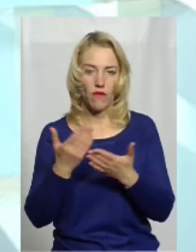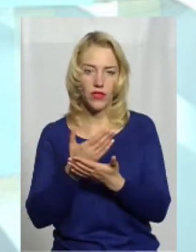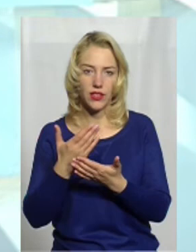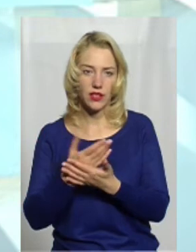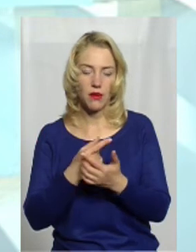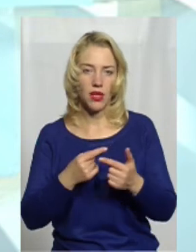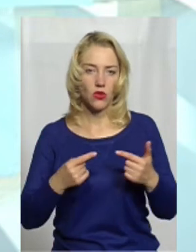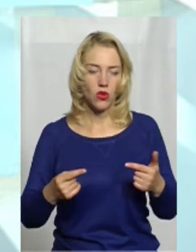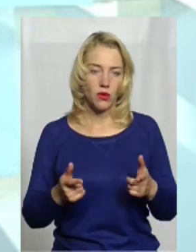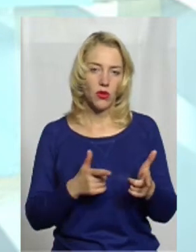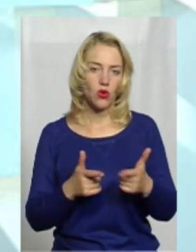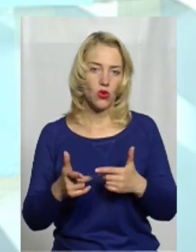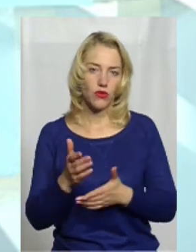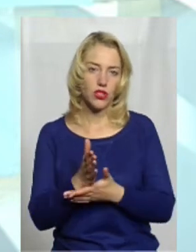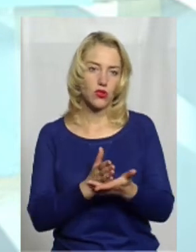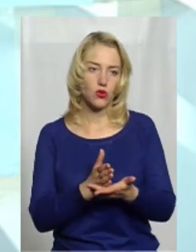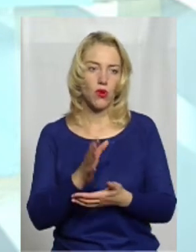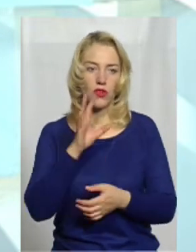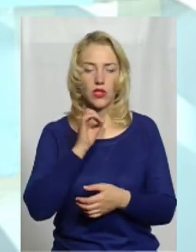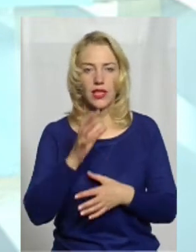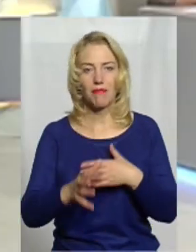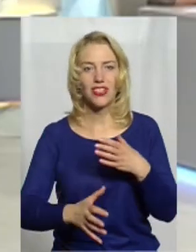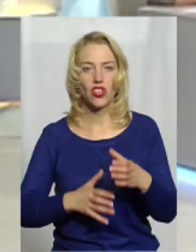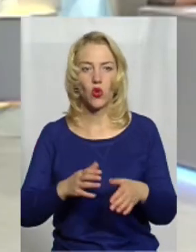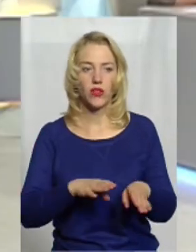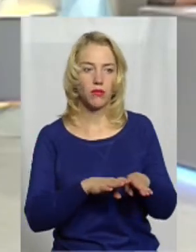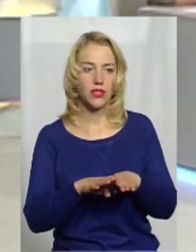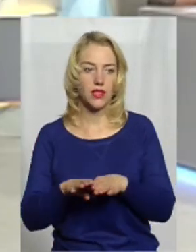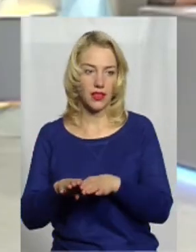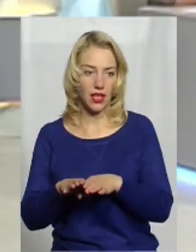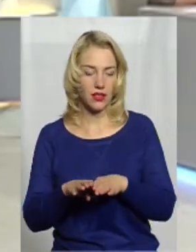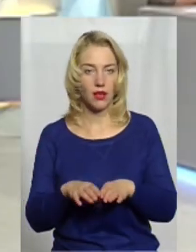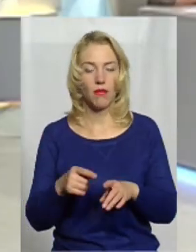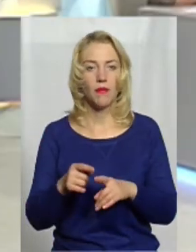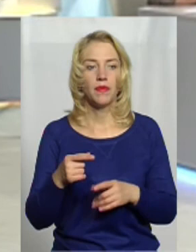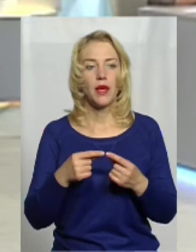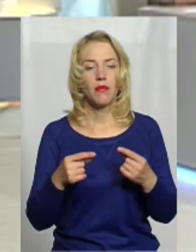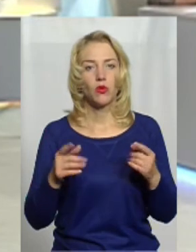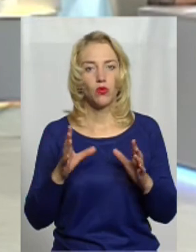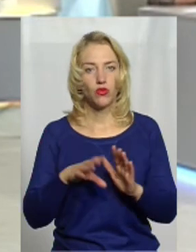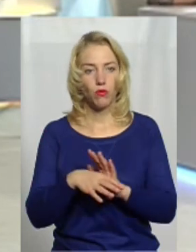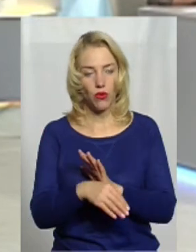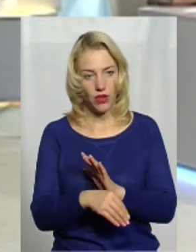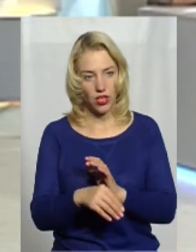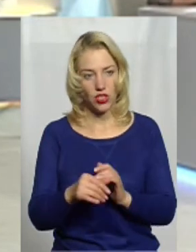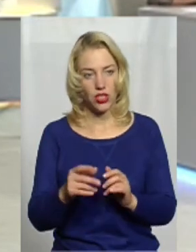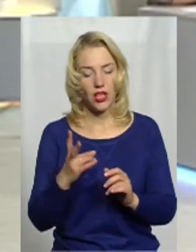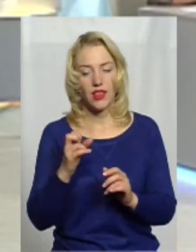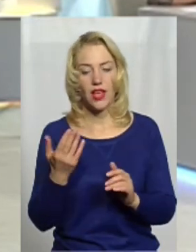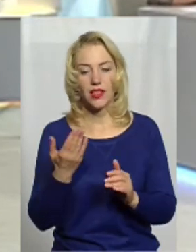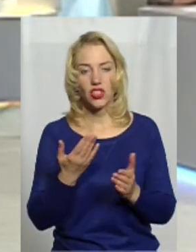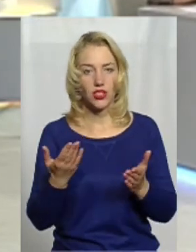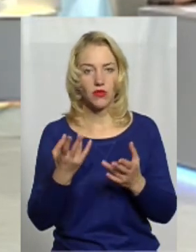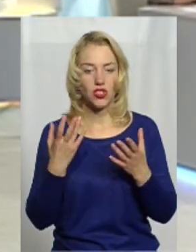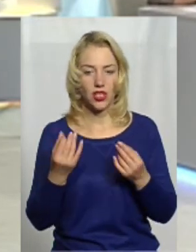підготовки службових собак за міжнародними стандартами. Методики будете запроваджувати. Над чим ще треба